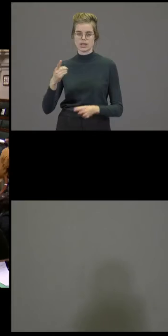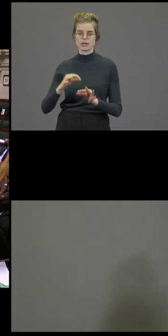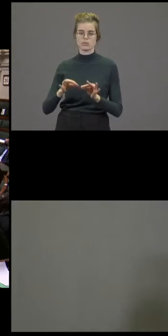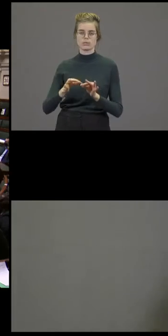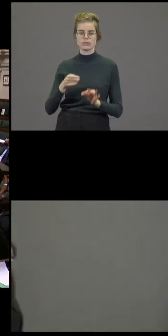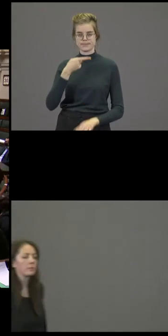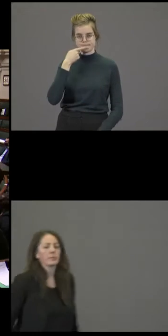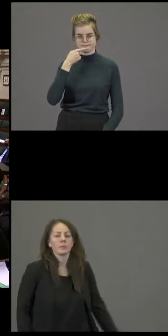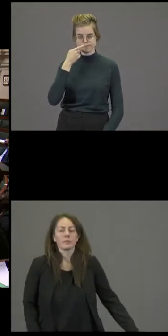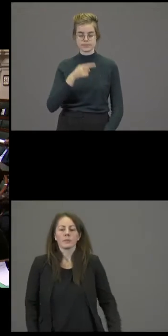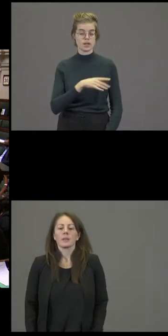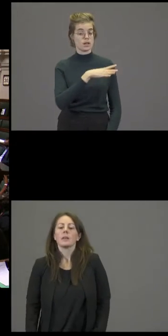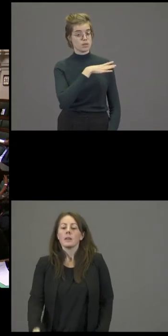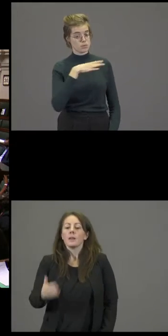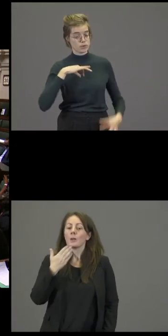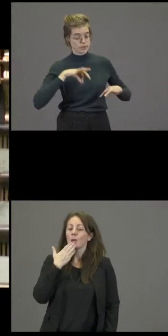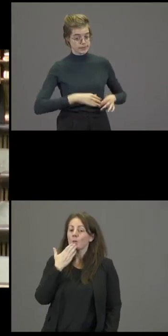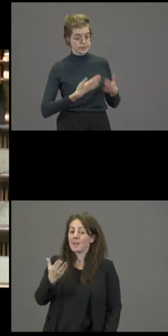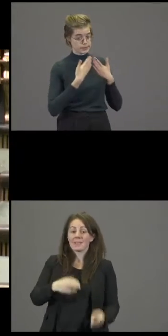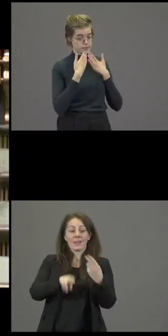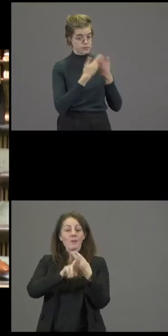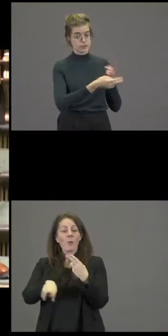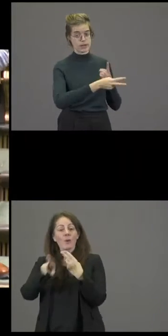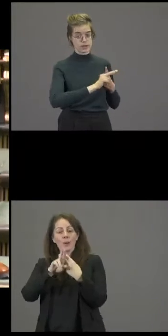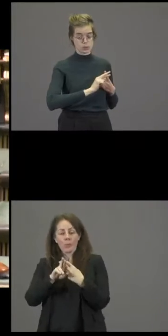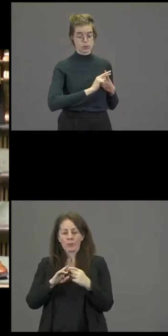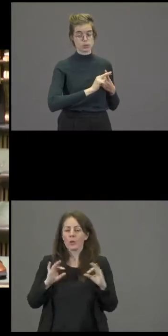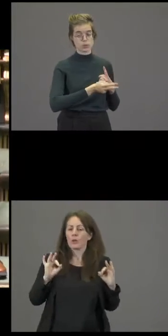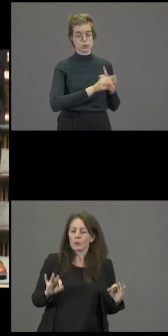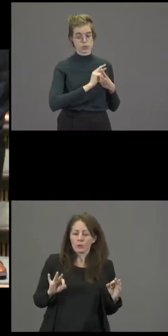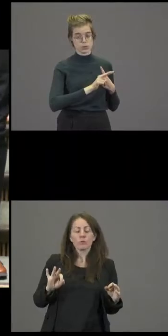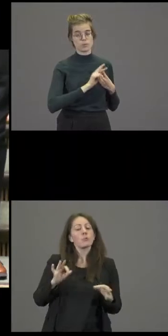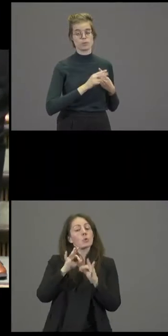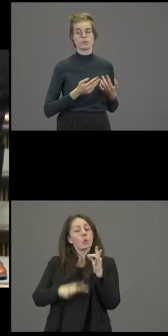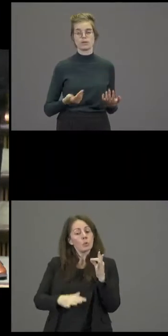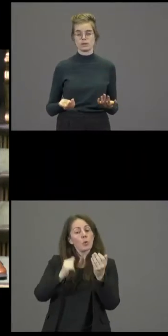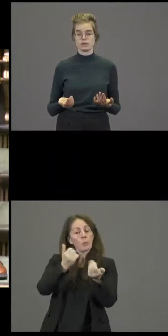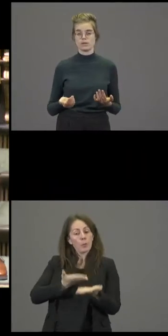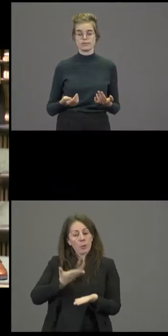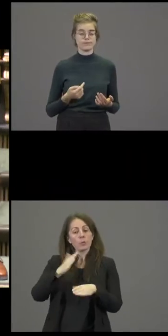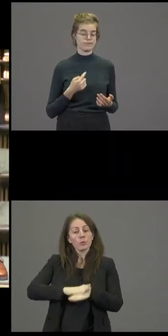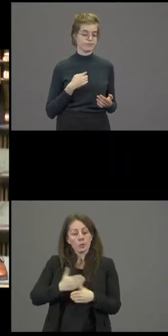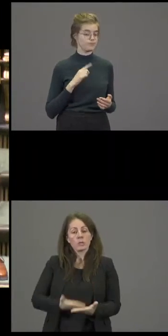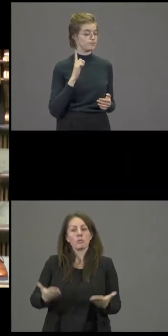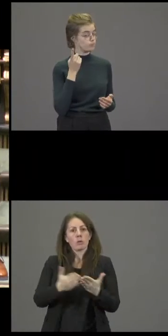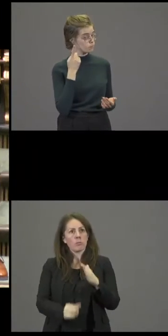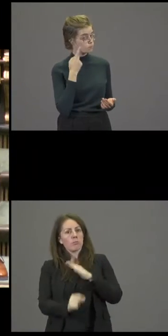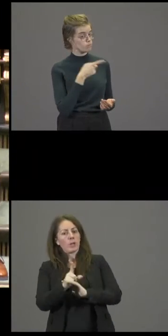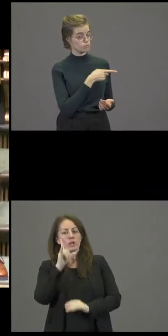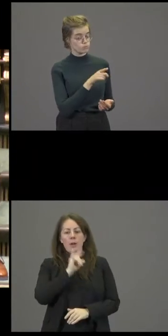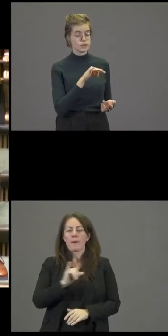madame la ministre, merci pour vos réponses. J'entends les solutions que vous proposez face à cette situation inédite, des solutions